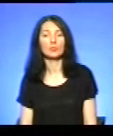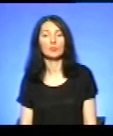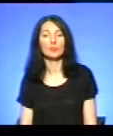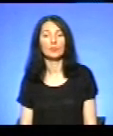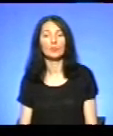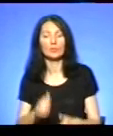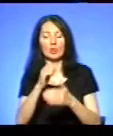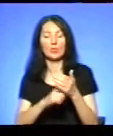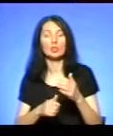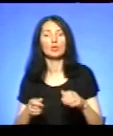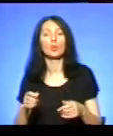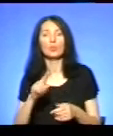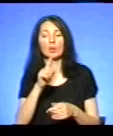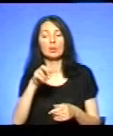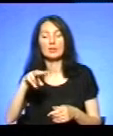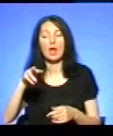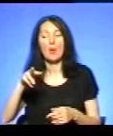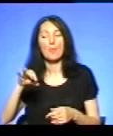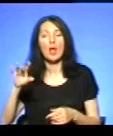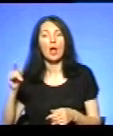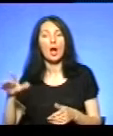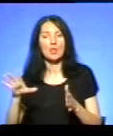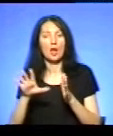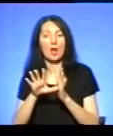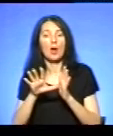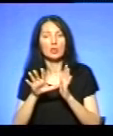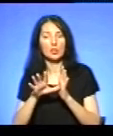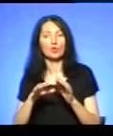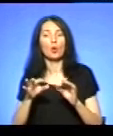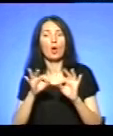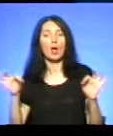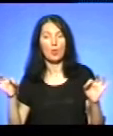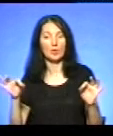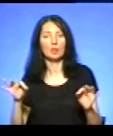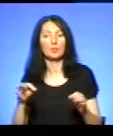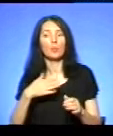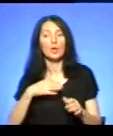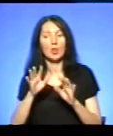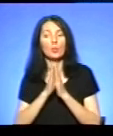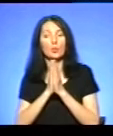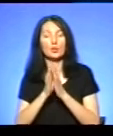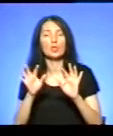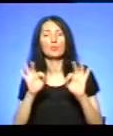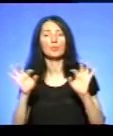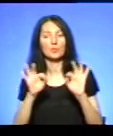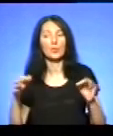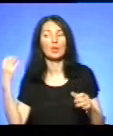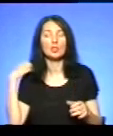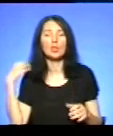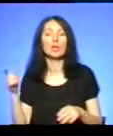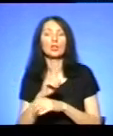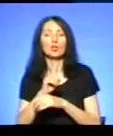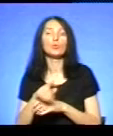Причину замикання високовольтного кабеля ми попросили прокоментувати начальника Тернопільського міського рему